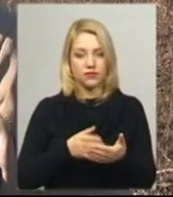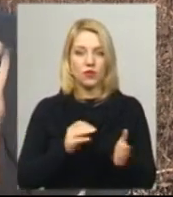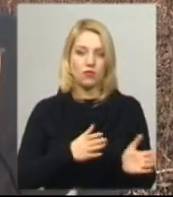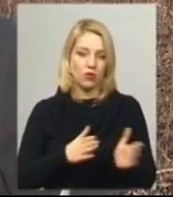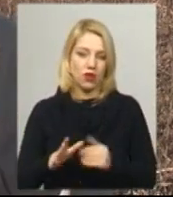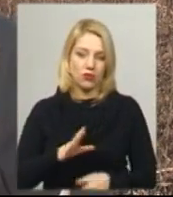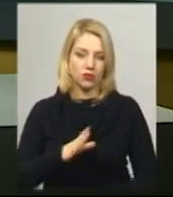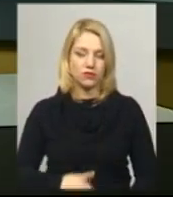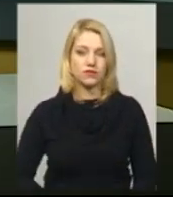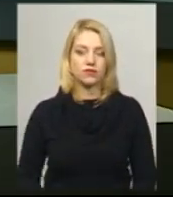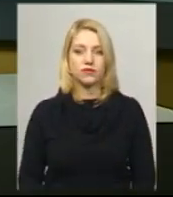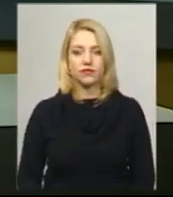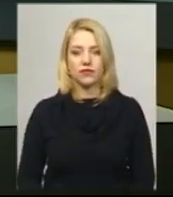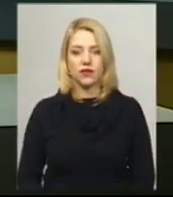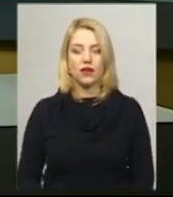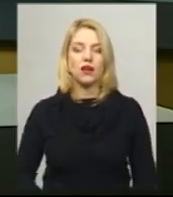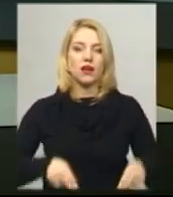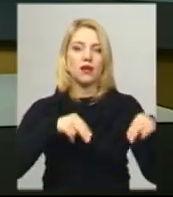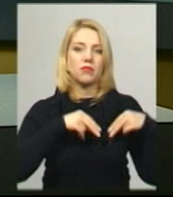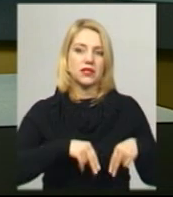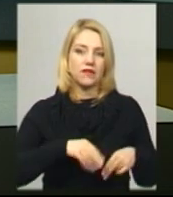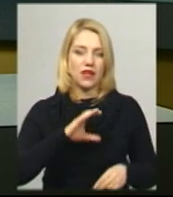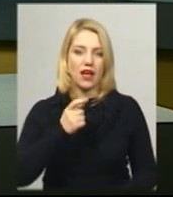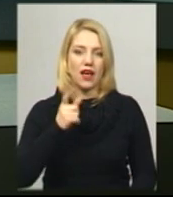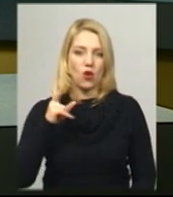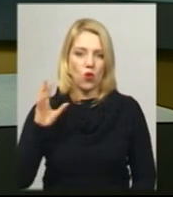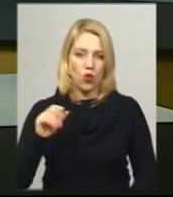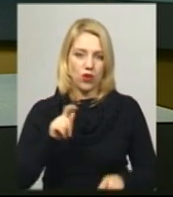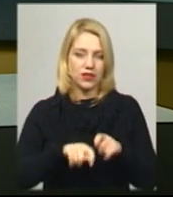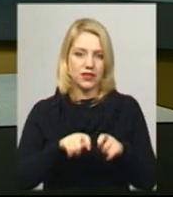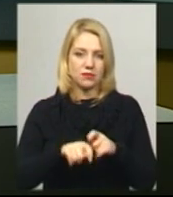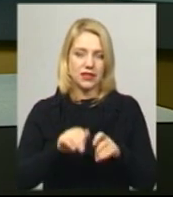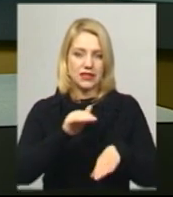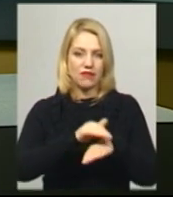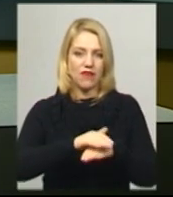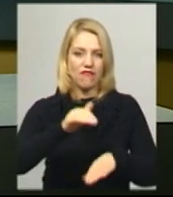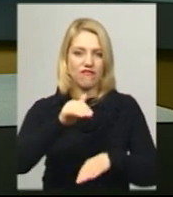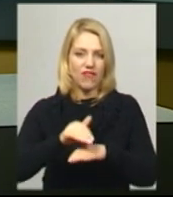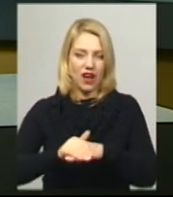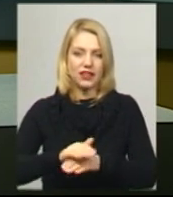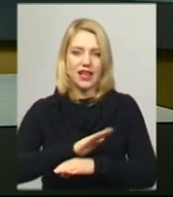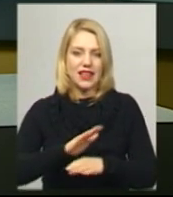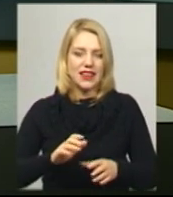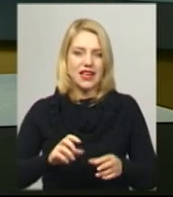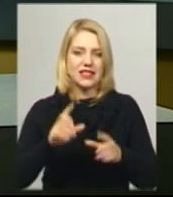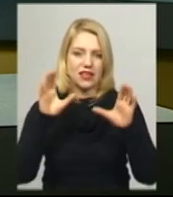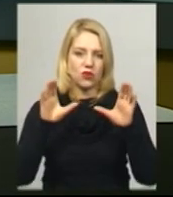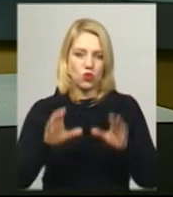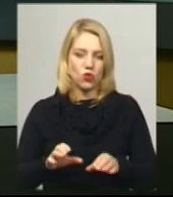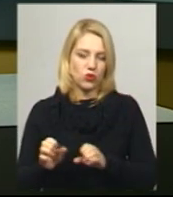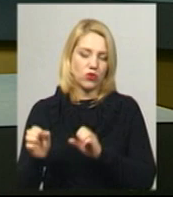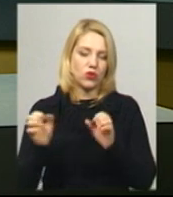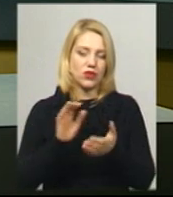навести. Працівники екоінспекцій в Хмельницькій області зафіксували факт несанкціонованого сміттєзвалища у селі